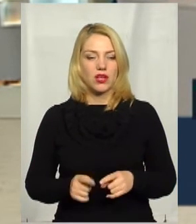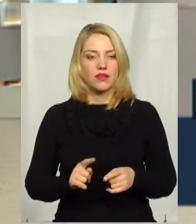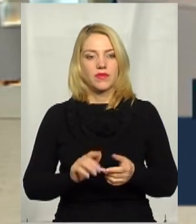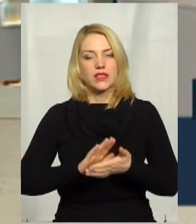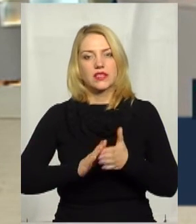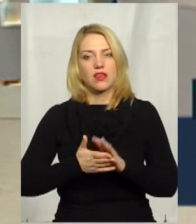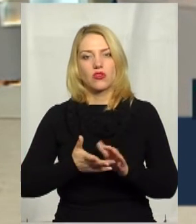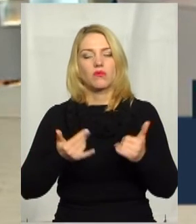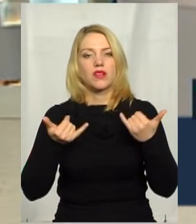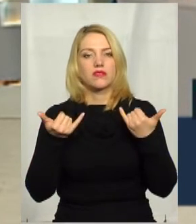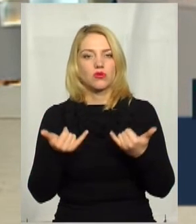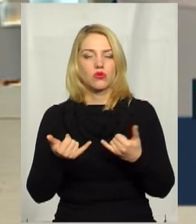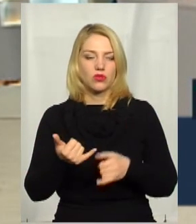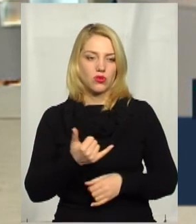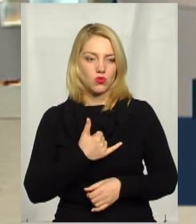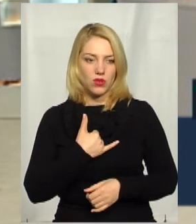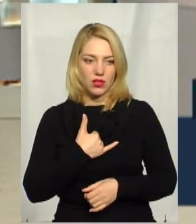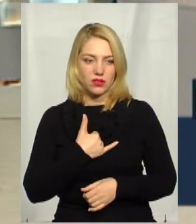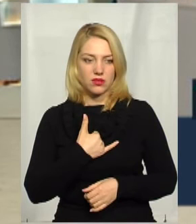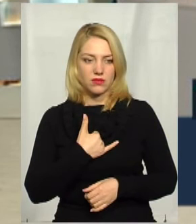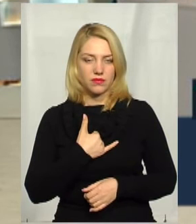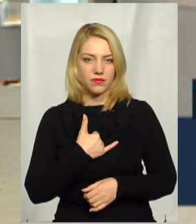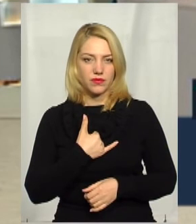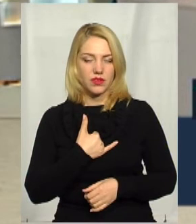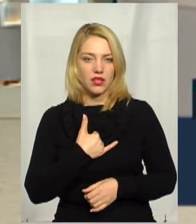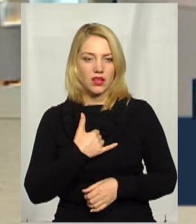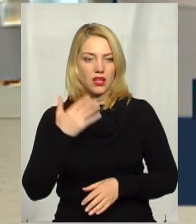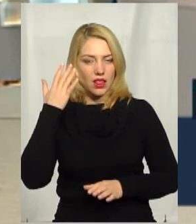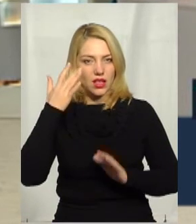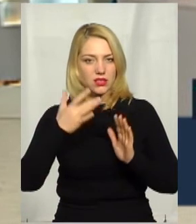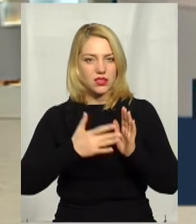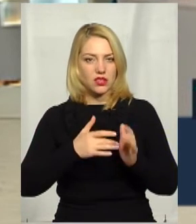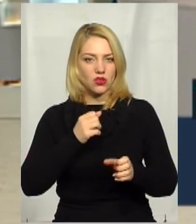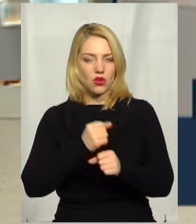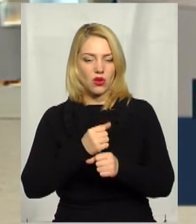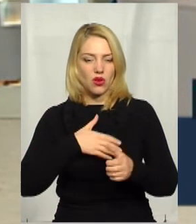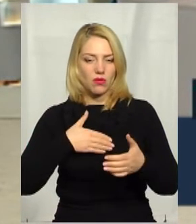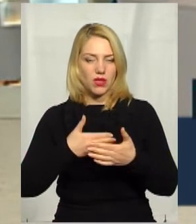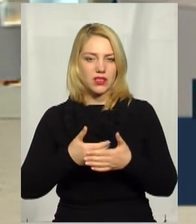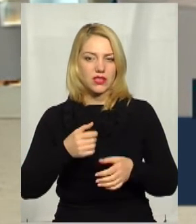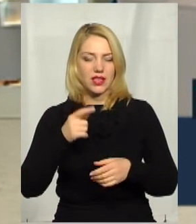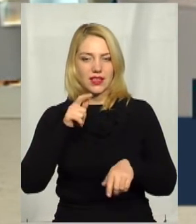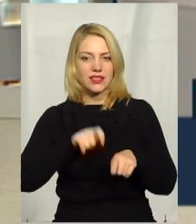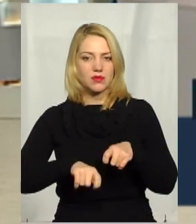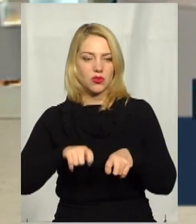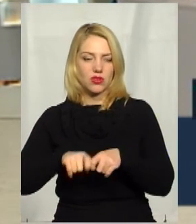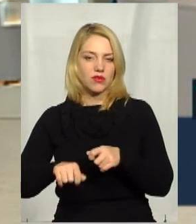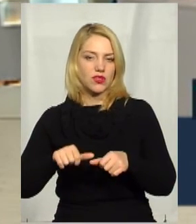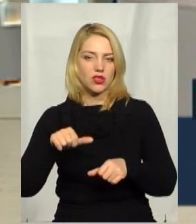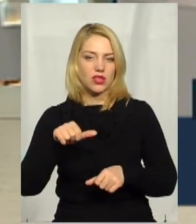станом на сьогодні у нас, скажімо, націлена робота наших громадських інспекторів, зокрема,